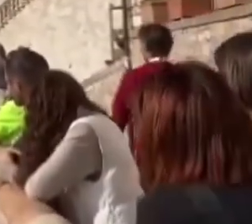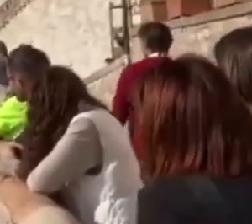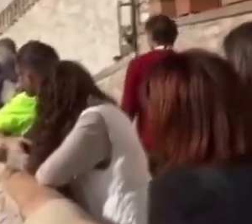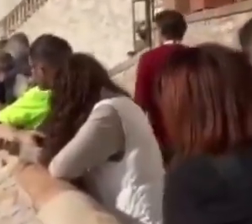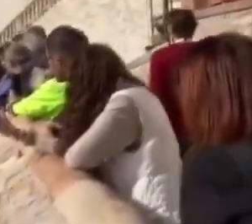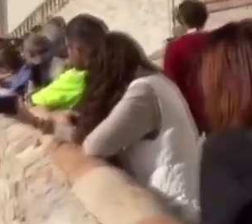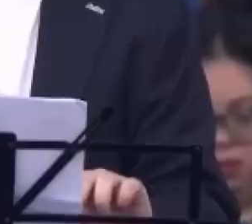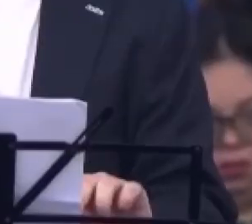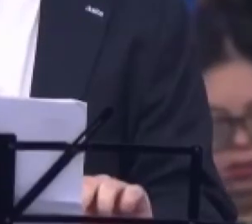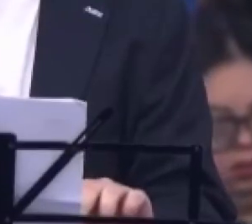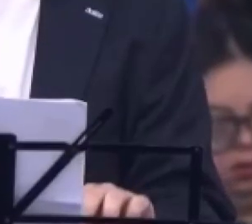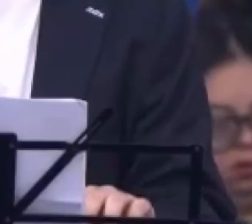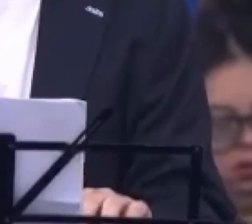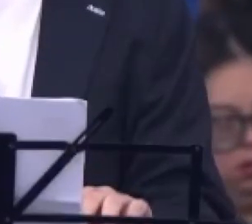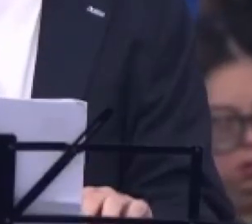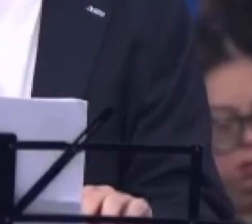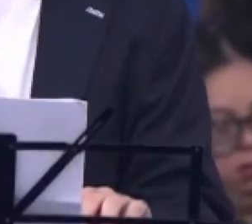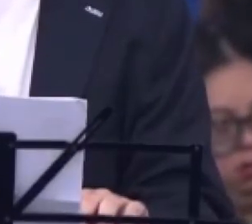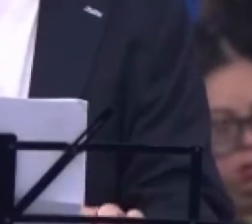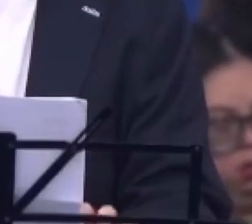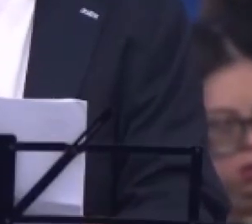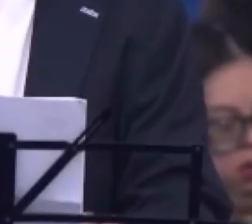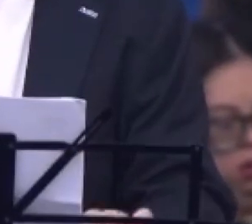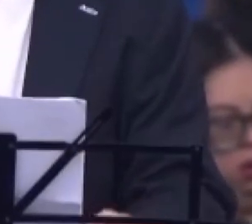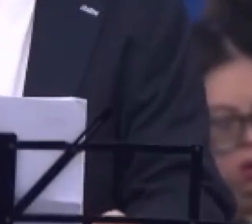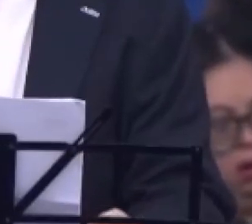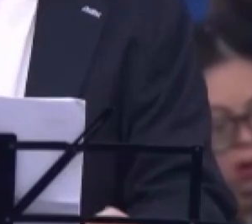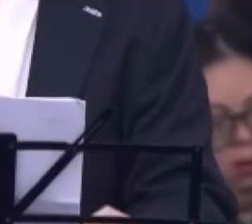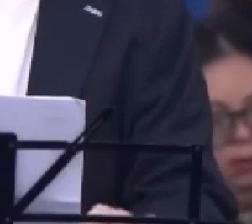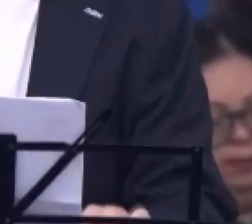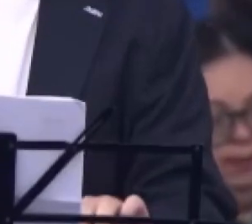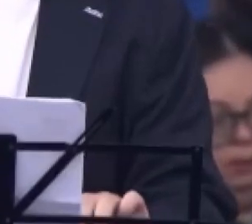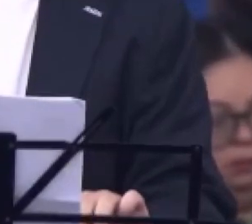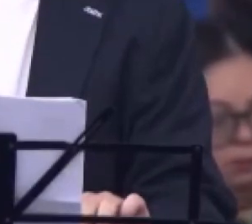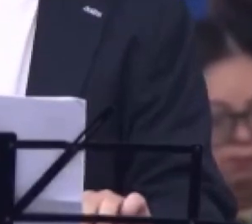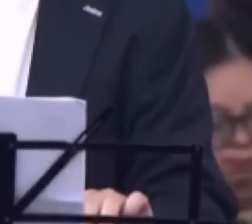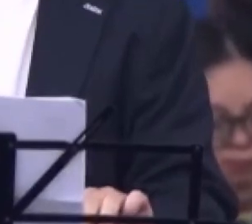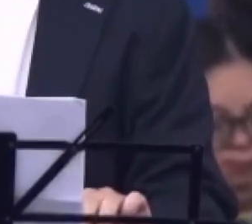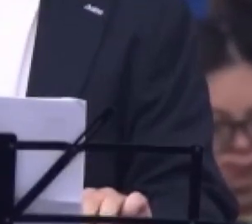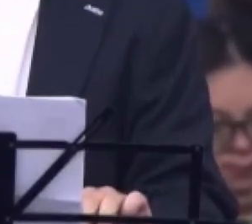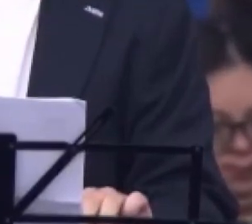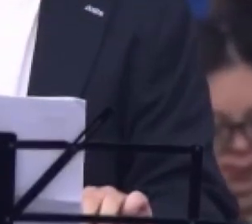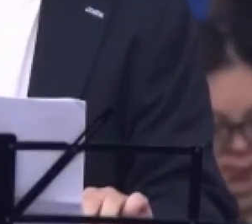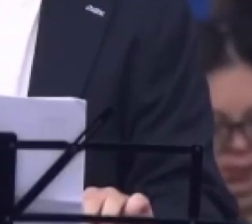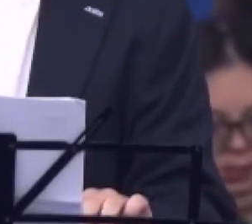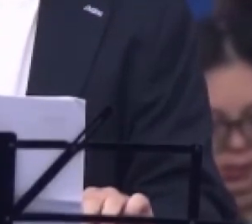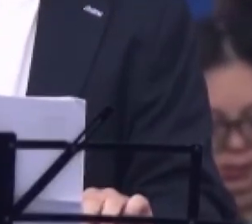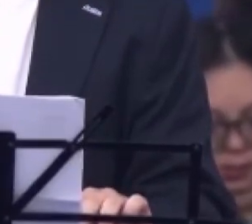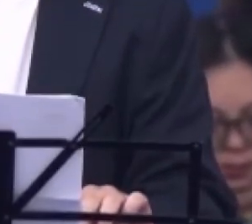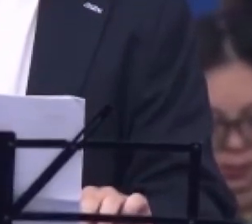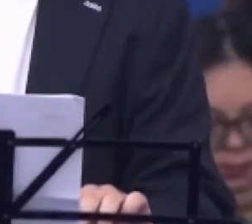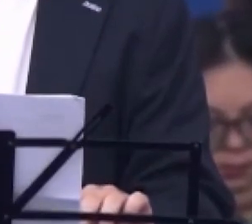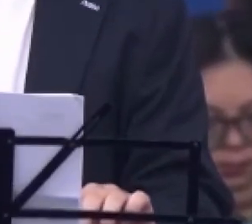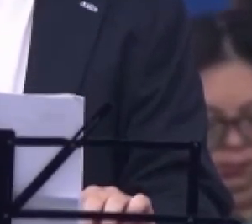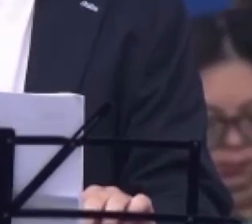anni, con disturbo dello spettro autistico, ha portato la sua testimonianza sul diritto fondamentale di ogni persona